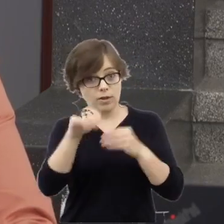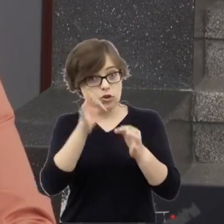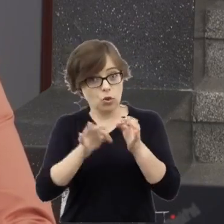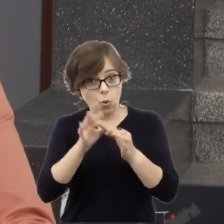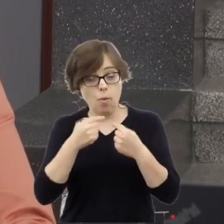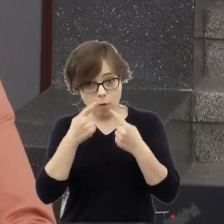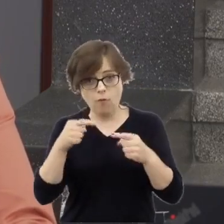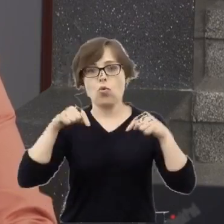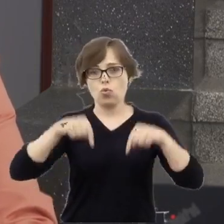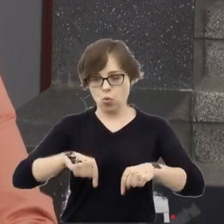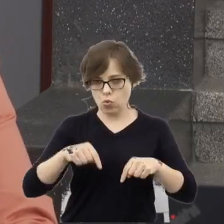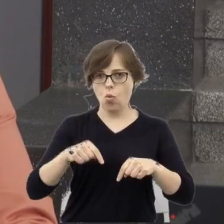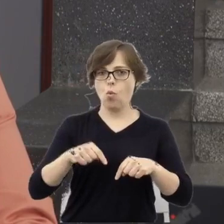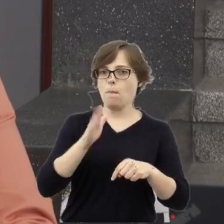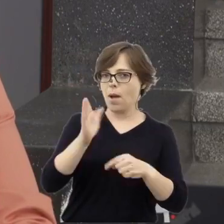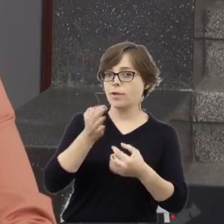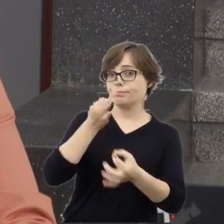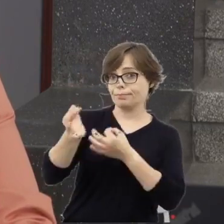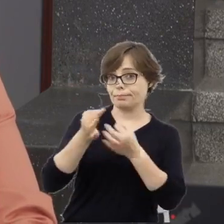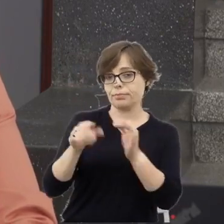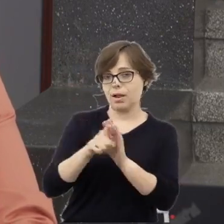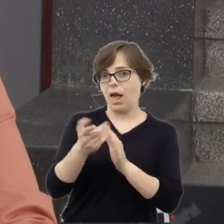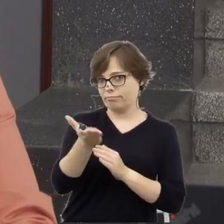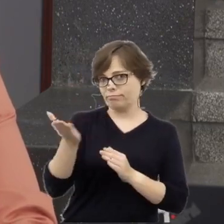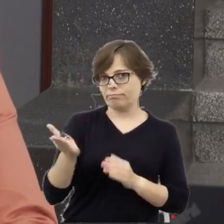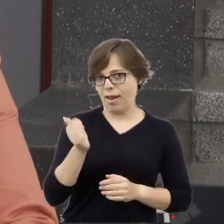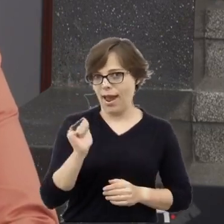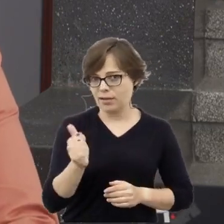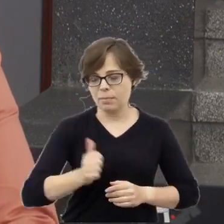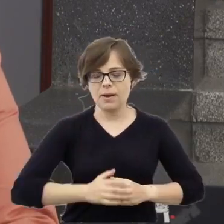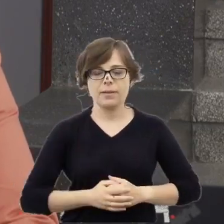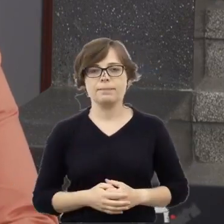przedstawione tutaj naszym ekspertom.